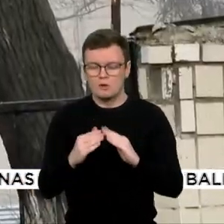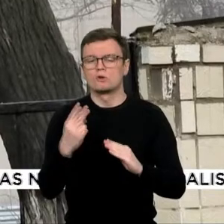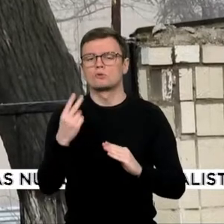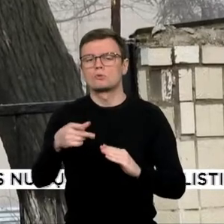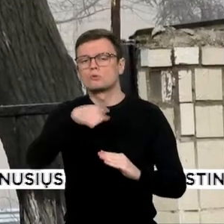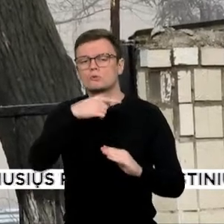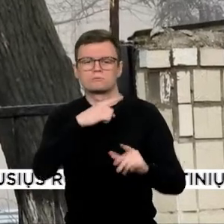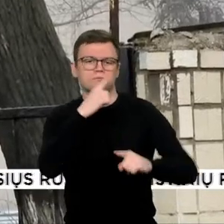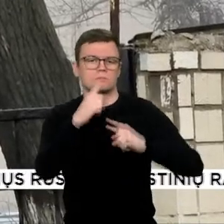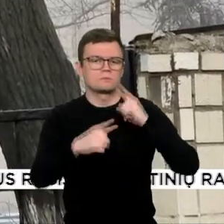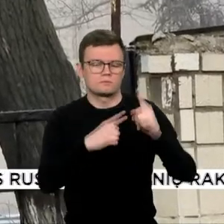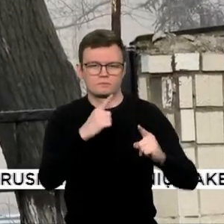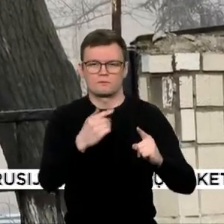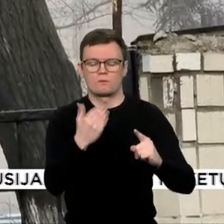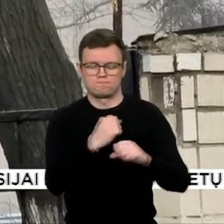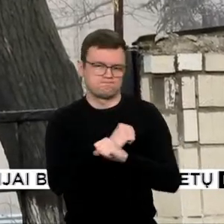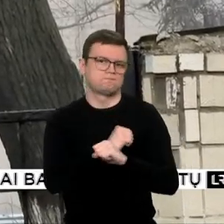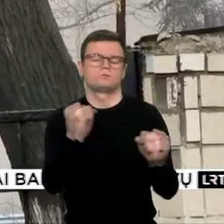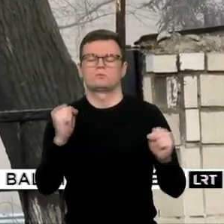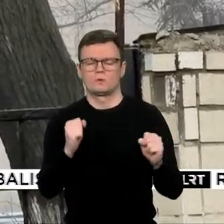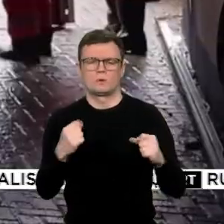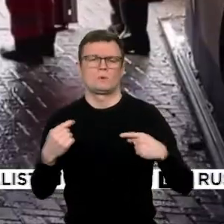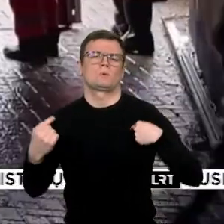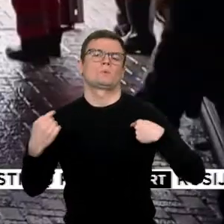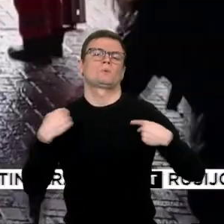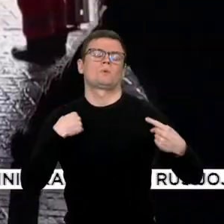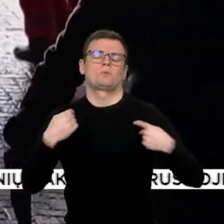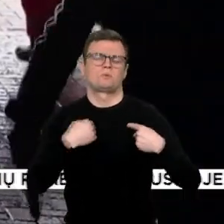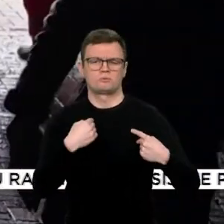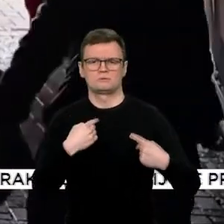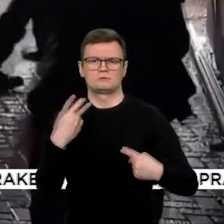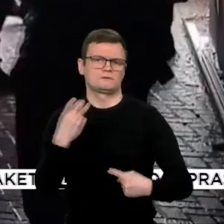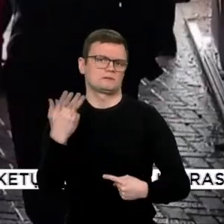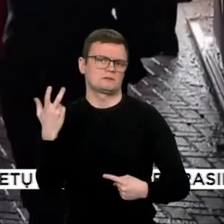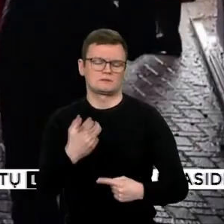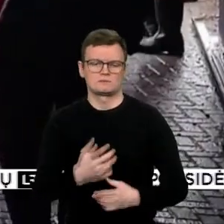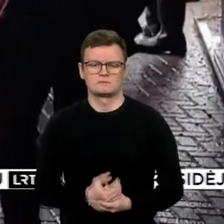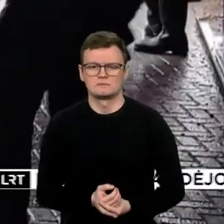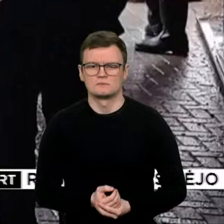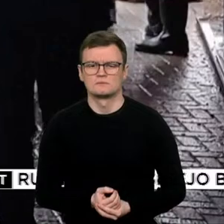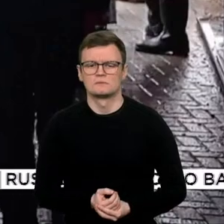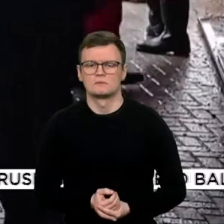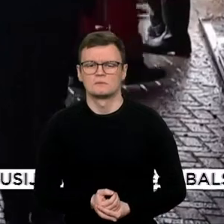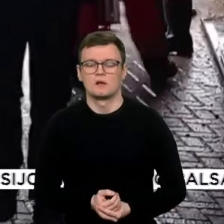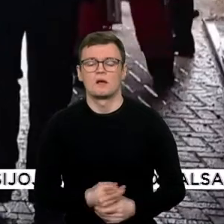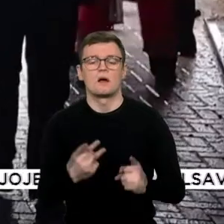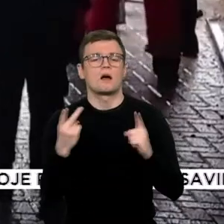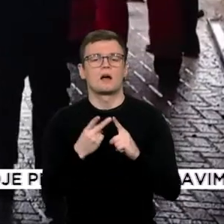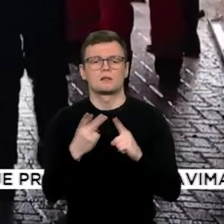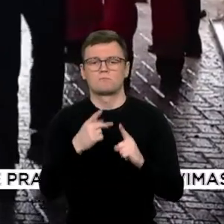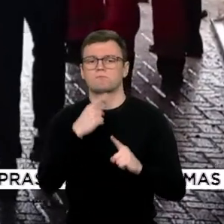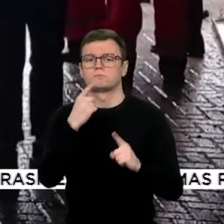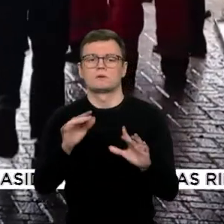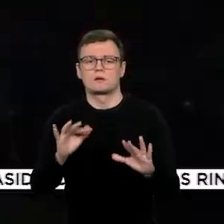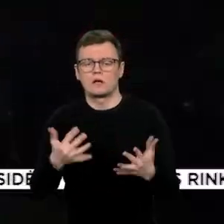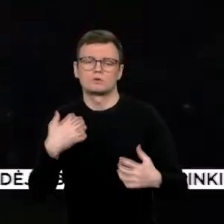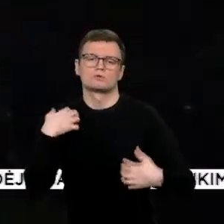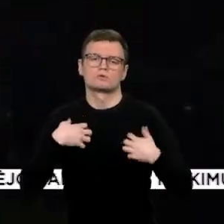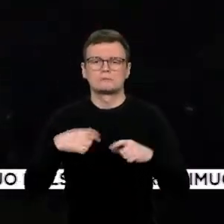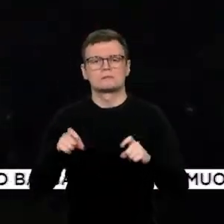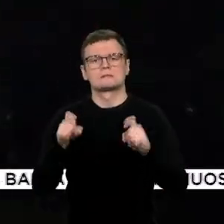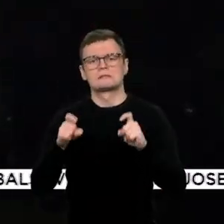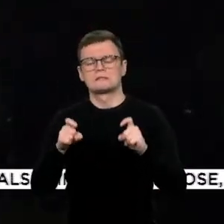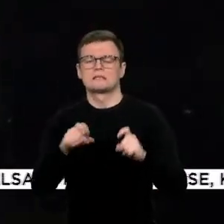Iskander smūgis, skaudžiausia per kelias savaitės ataka. Antras – galingesnis smūgis pražudė atskubėjusius medikus ir gelbėtojus.